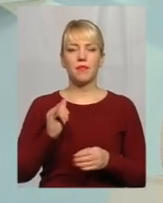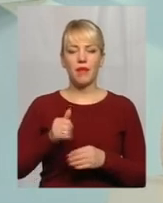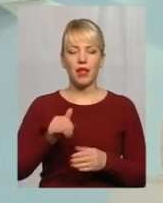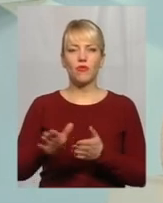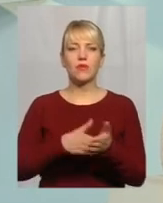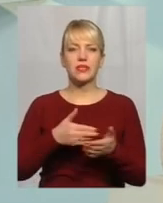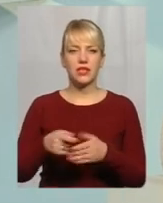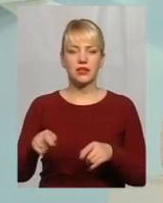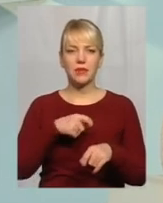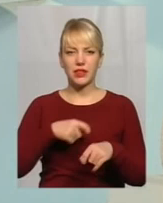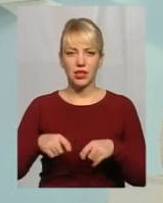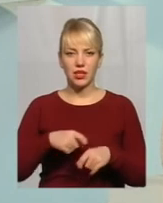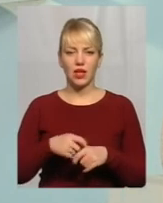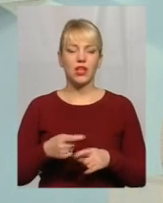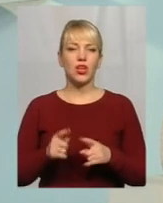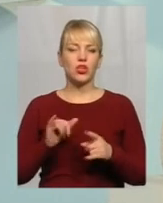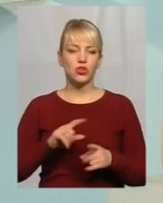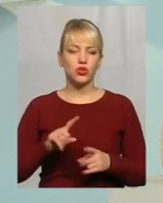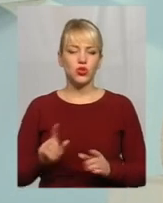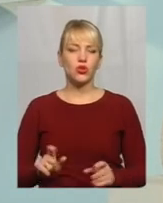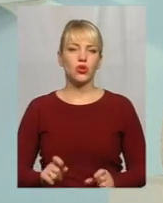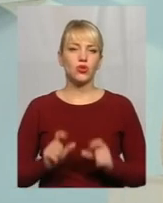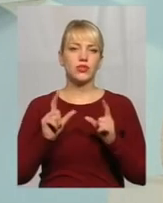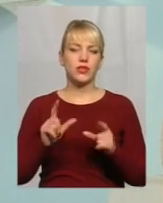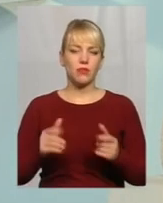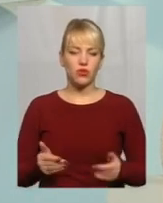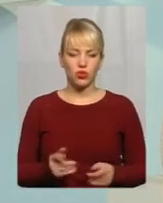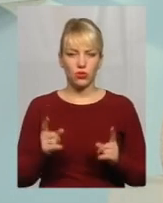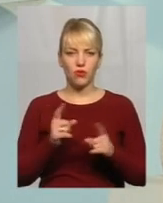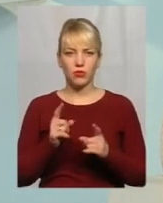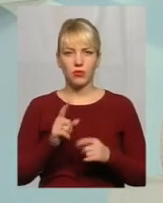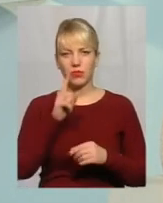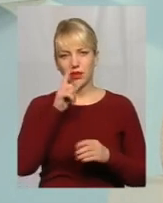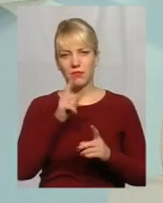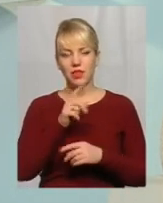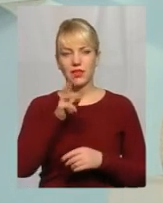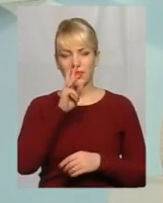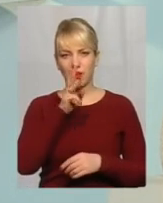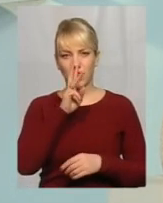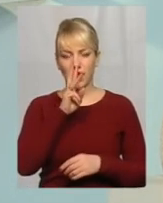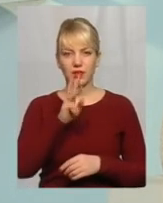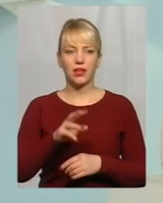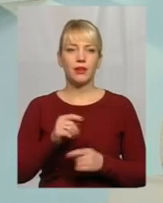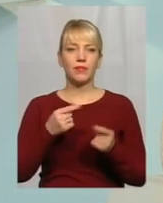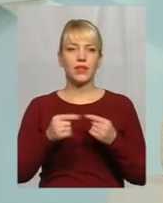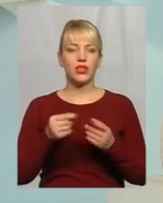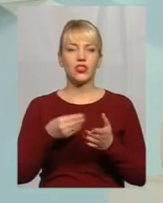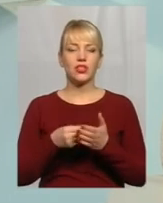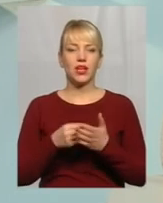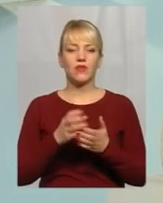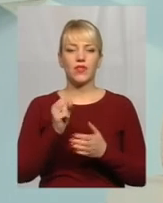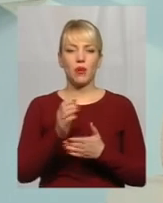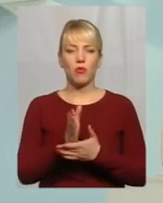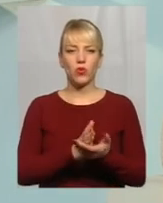росте прожитковий мінімум, мінімальна заробітна плата Інші тарифи на послуги,